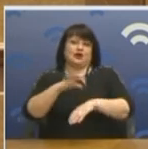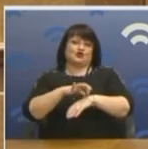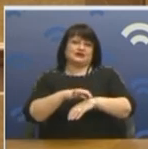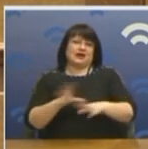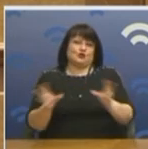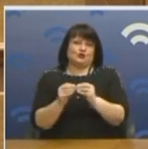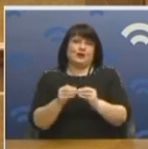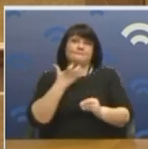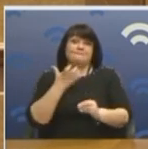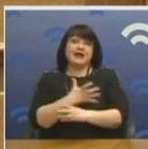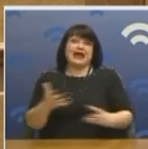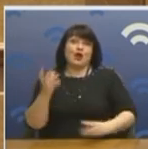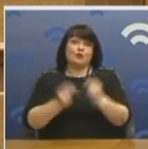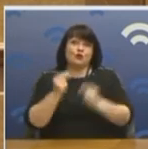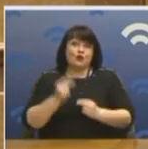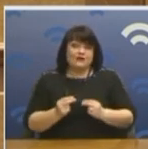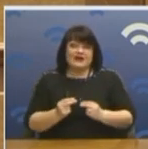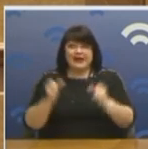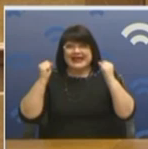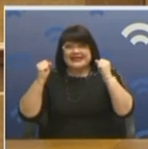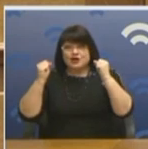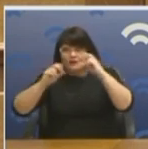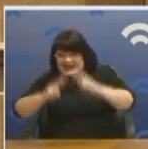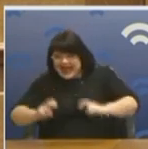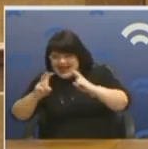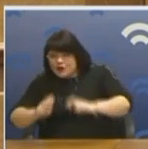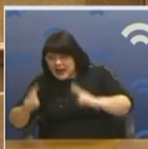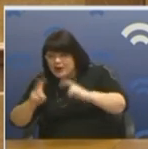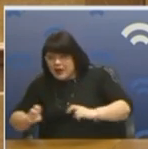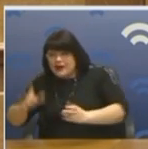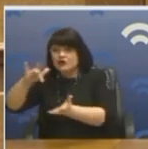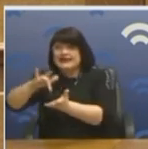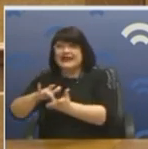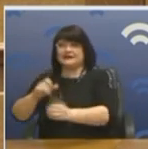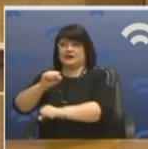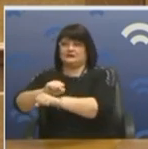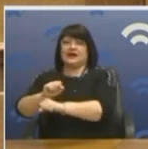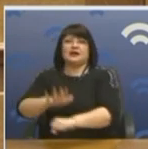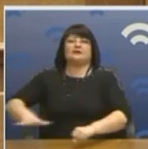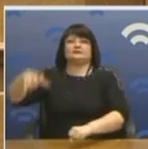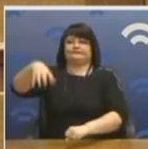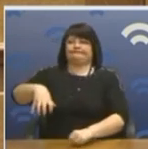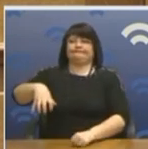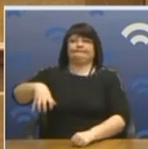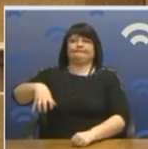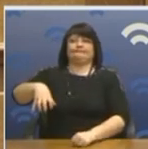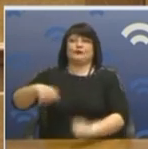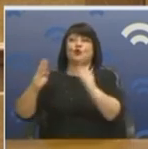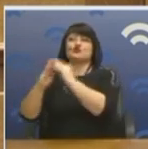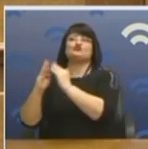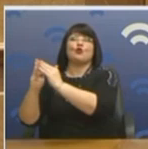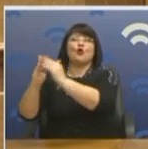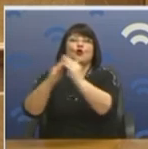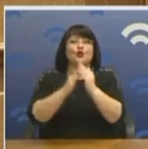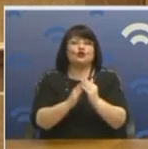πρόβλημα είναι αυτό. Ότι δεν γίνονται υγειονομικοί έλεγχοι στα κοτσπότ. Οι άνθρωποι αυτοί έρχονται από πατρίδες, κατατρεγμένοι, διωγμένοι,